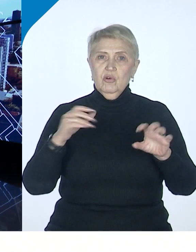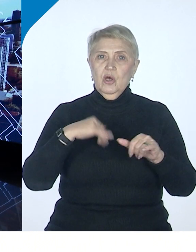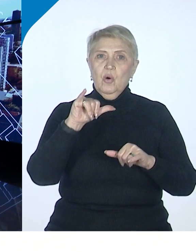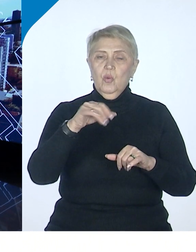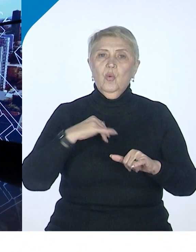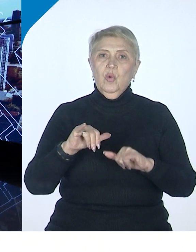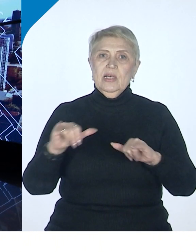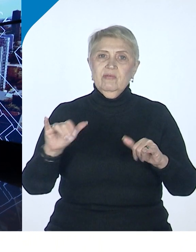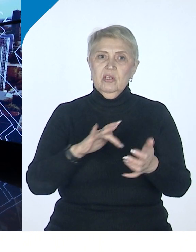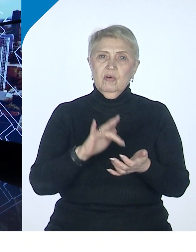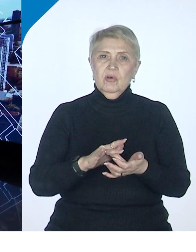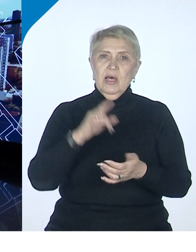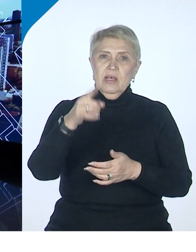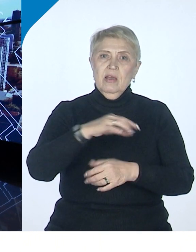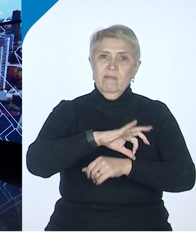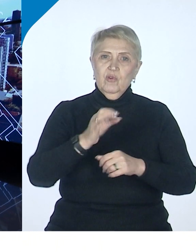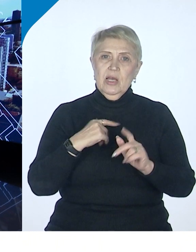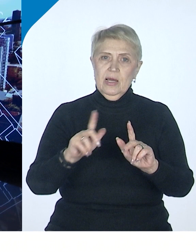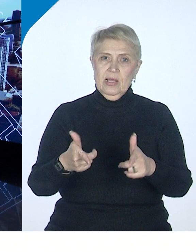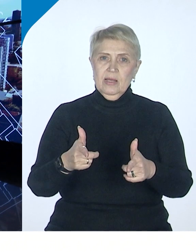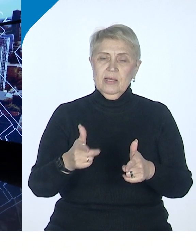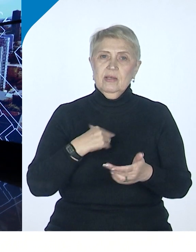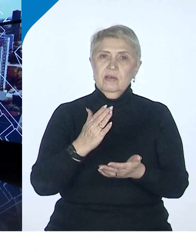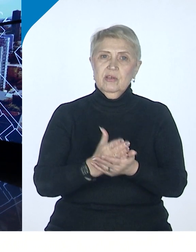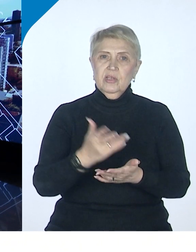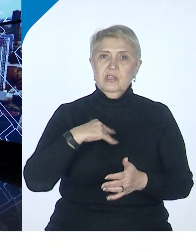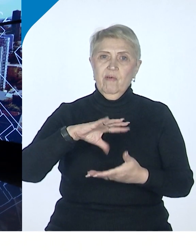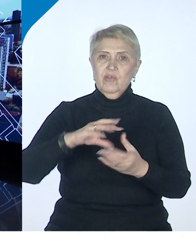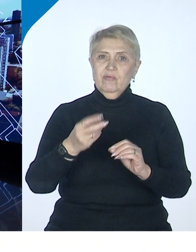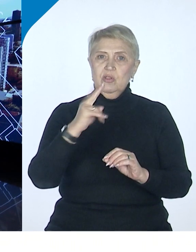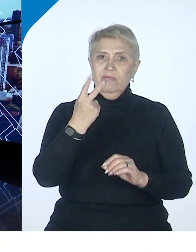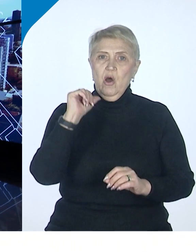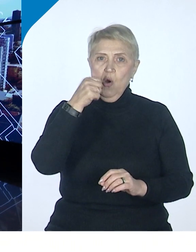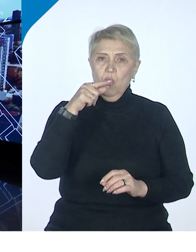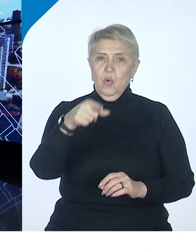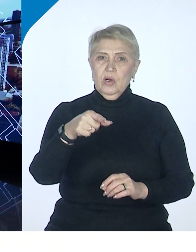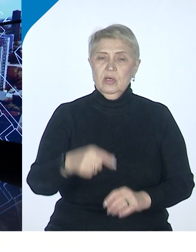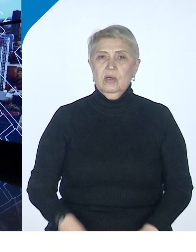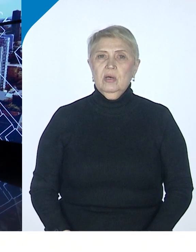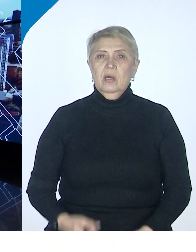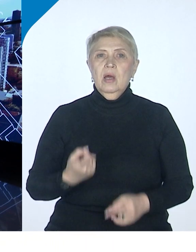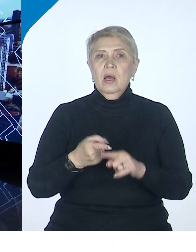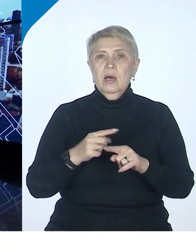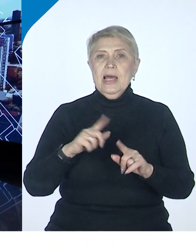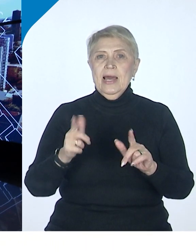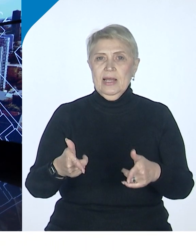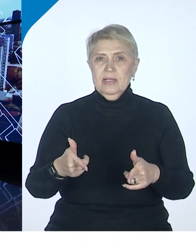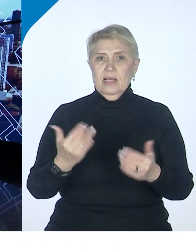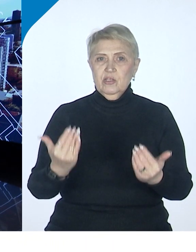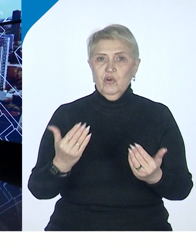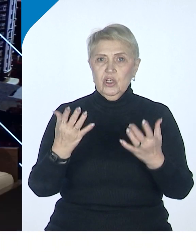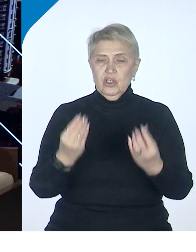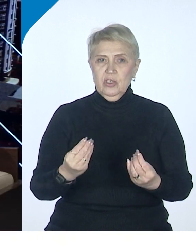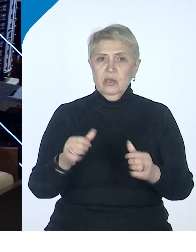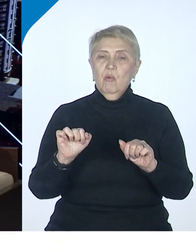на Дальнем Востоке реально существует всего два города, которые реально на сегодняшний